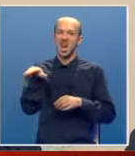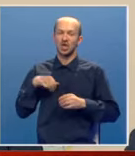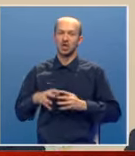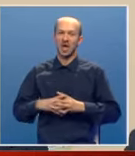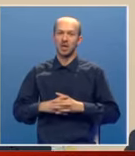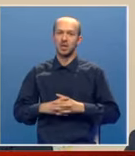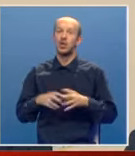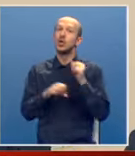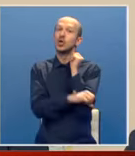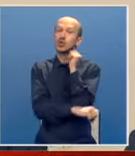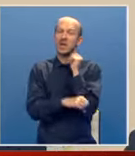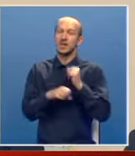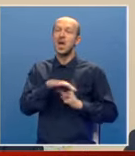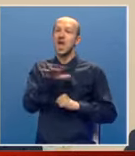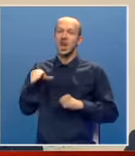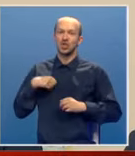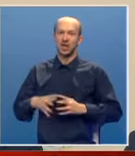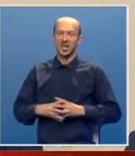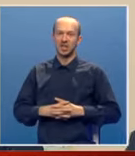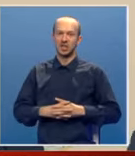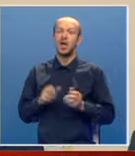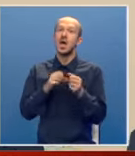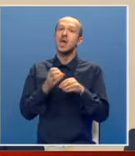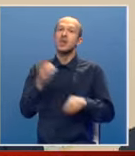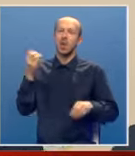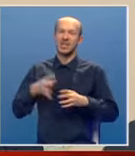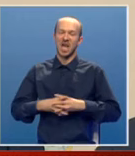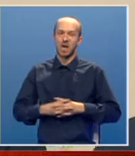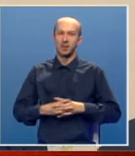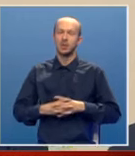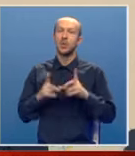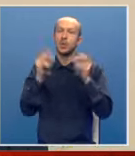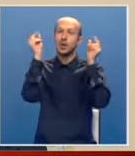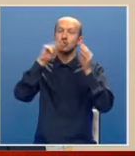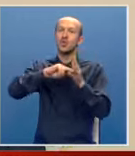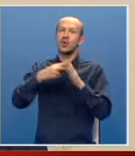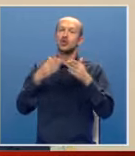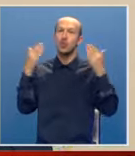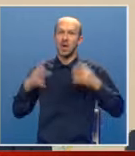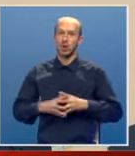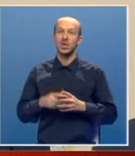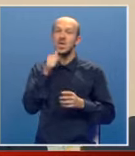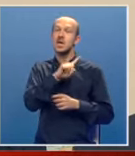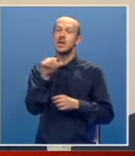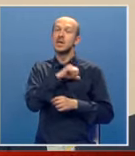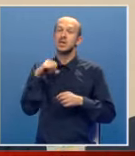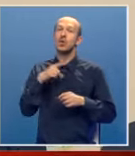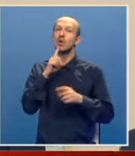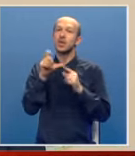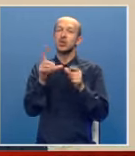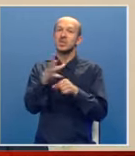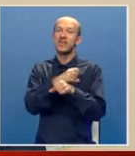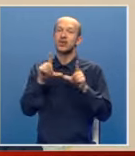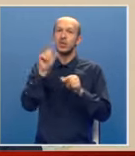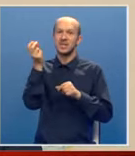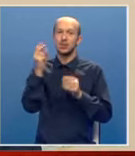naših studenta, odnosno naših diplomaca u naučno-tehnološkom parku i ne samo onih koji su završili u